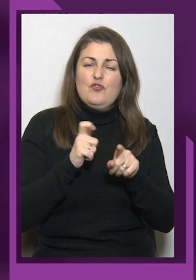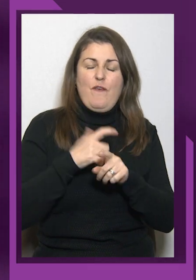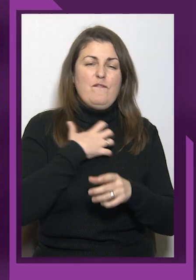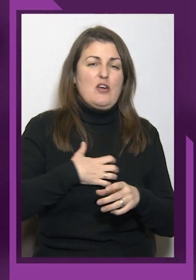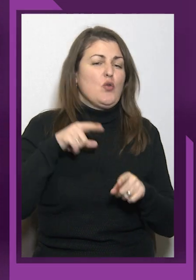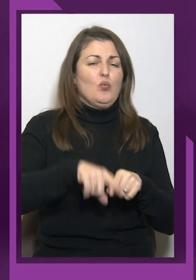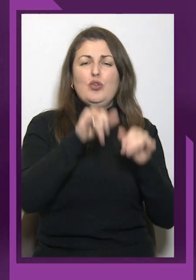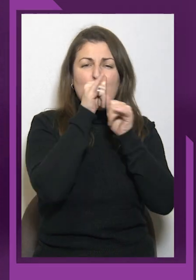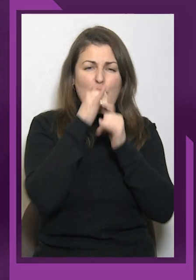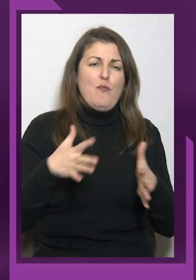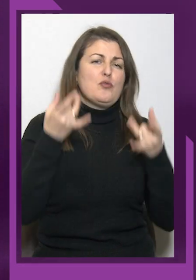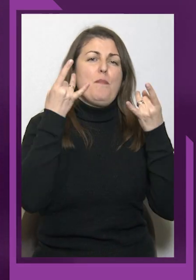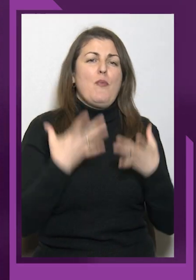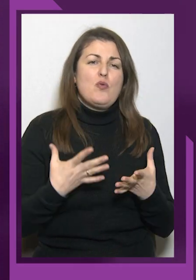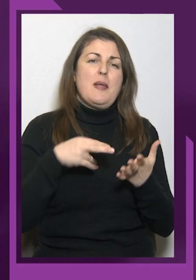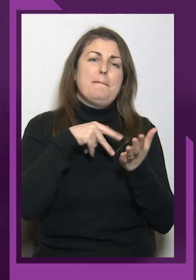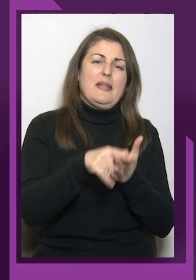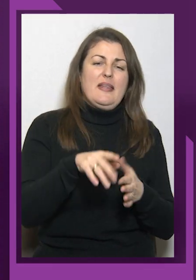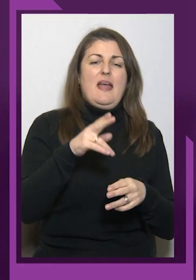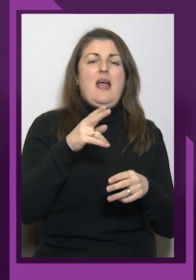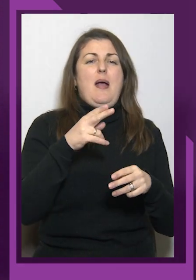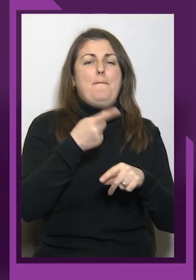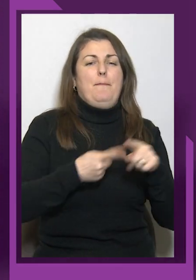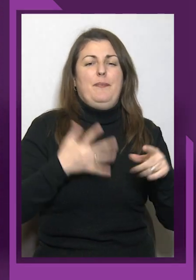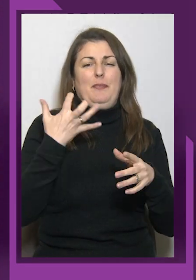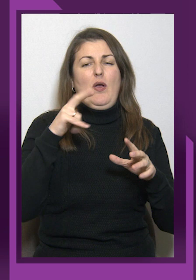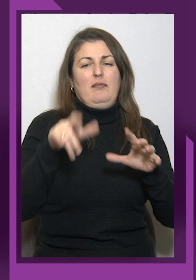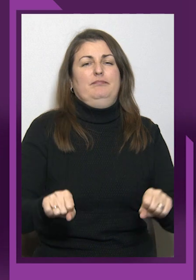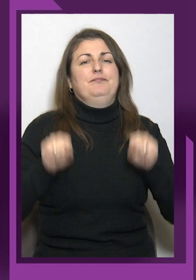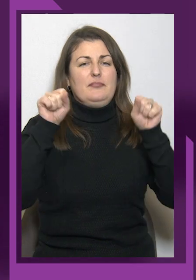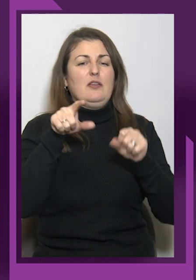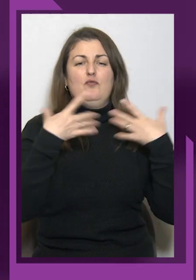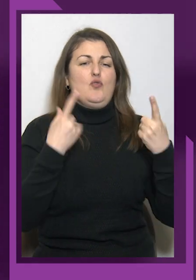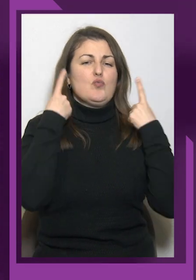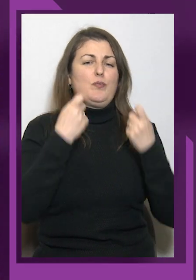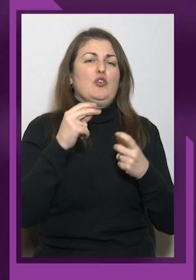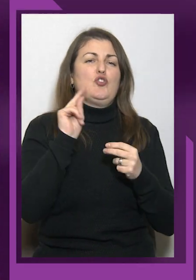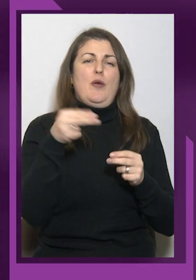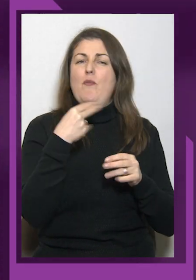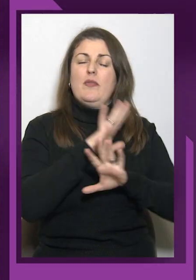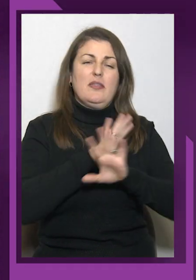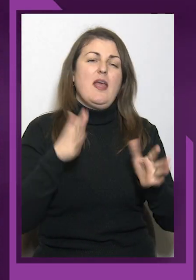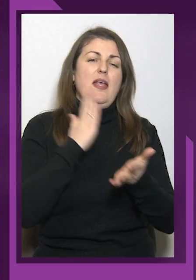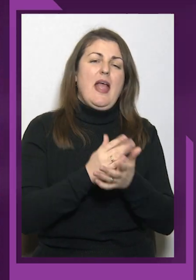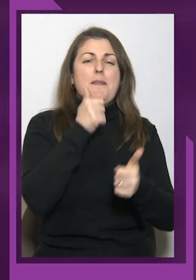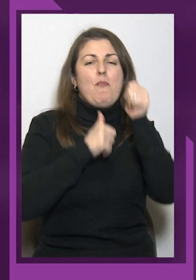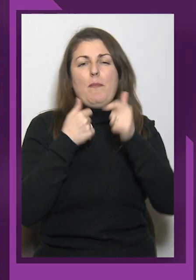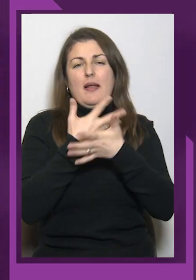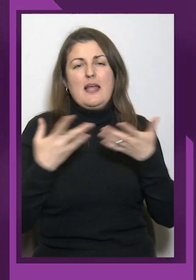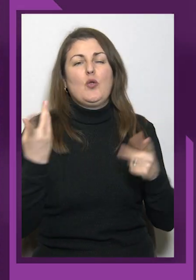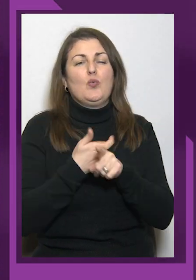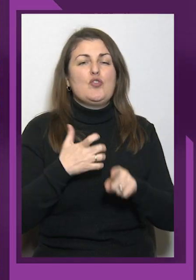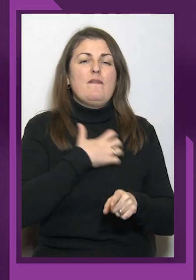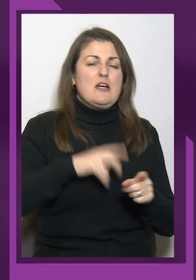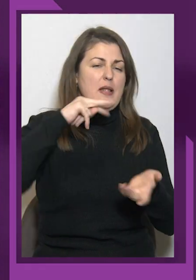тут не можна просто підійти, підняти півтони і ти там суперчемпіон. Ні, є спроби різні і дуже важливо